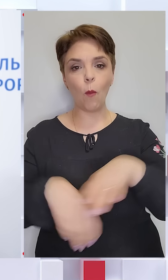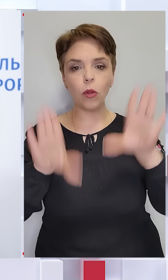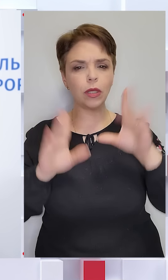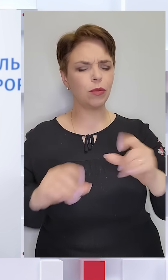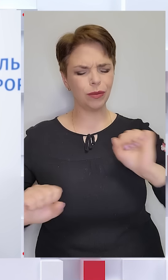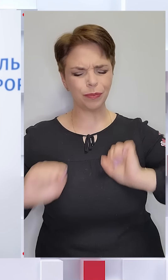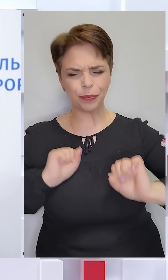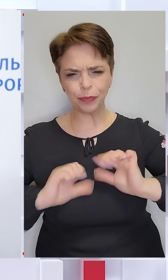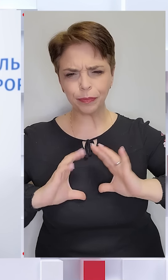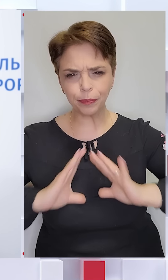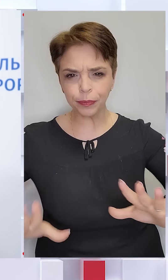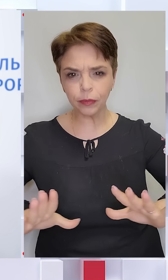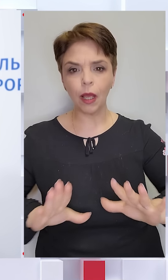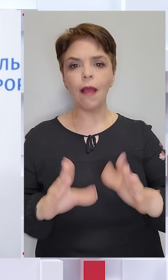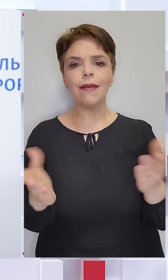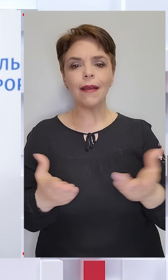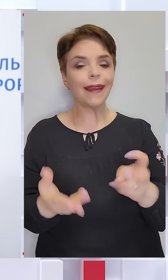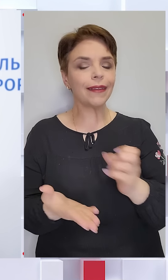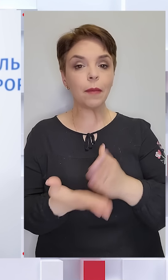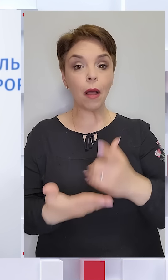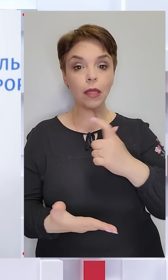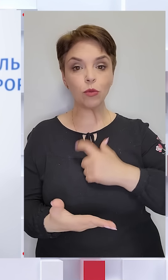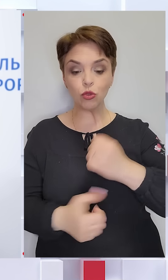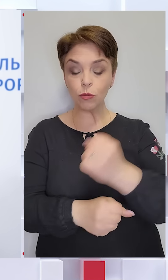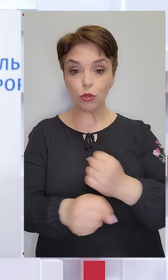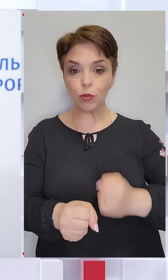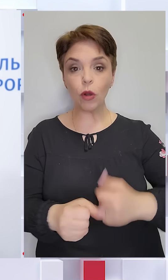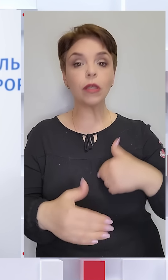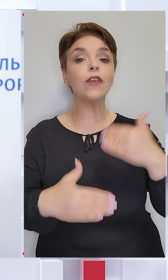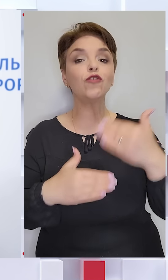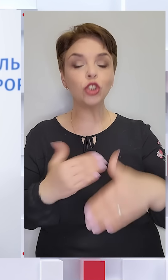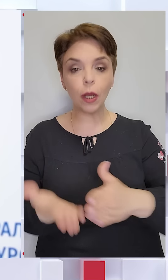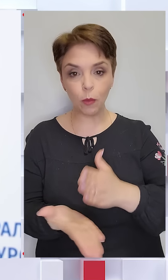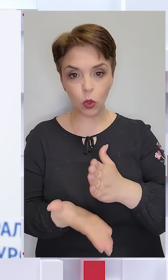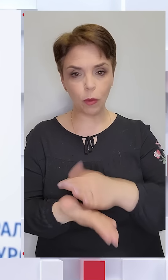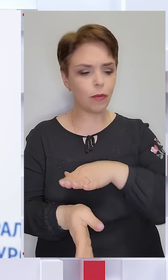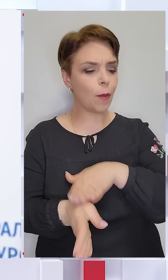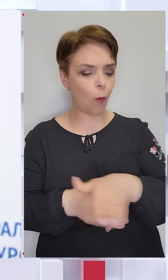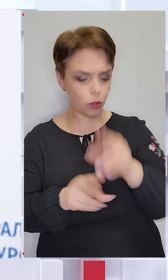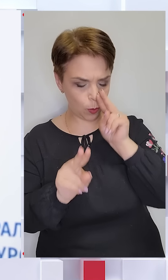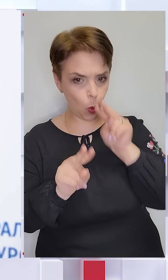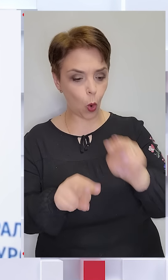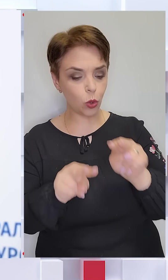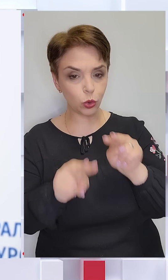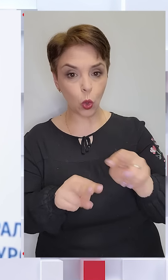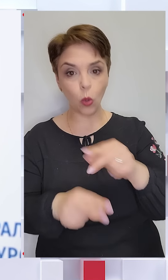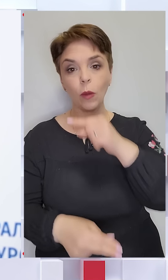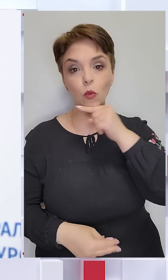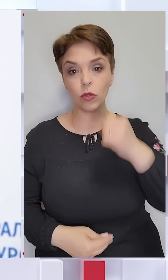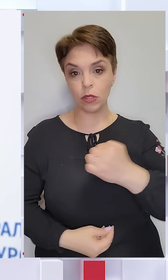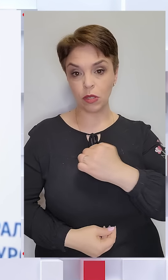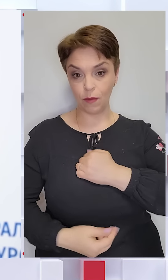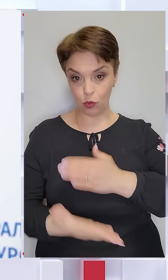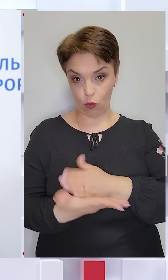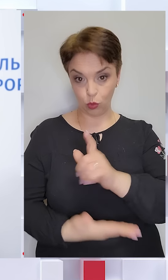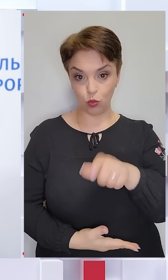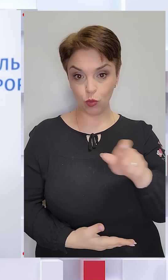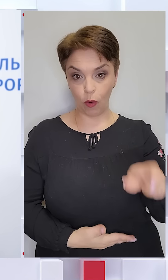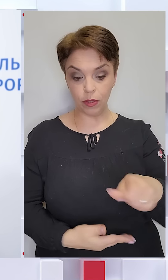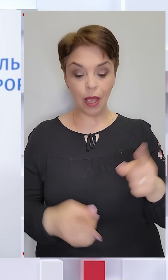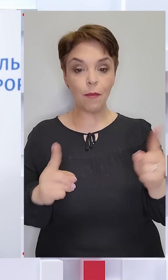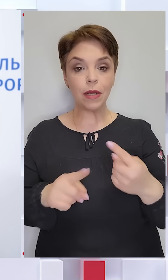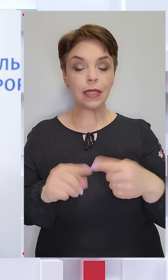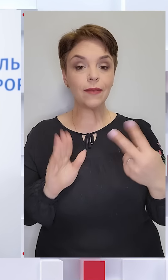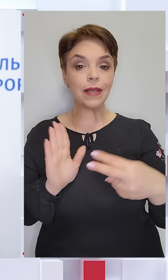чинили жодного спротиву, які не мали про собі зброї, які вже перебували під повним контролем російських військовослужбовців. В